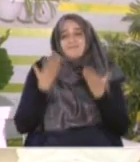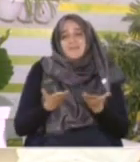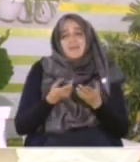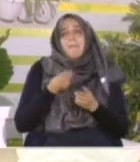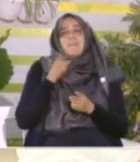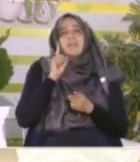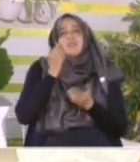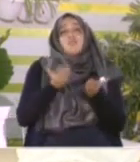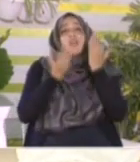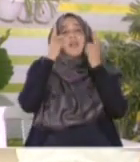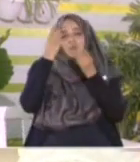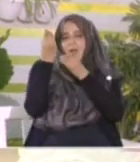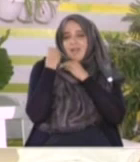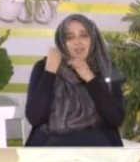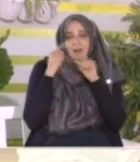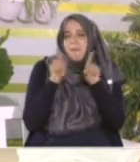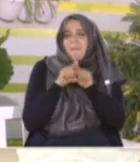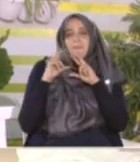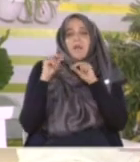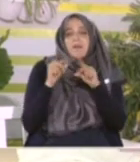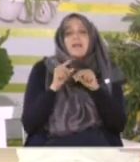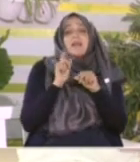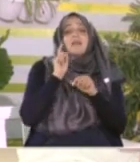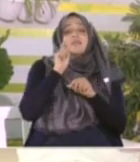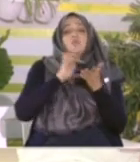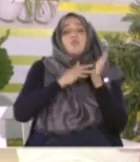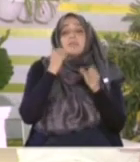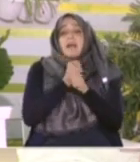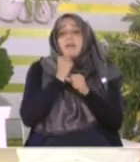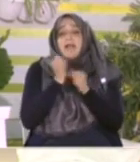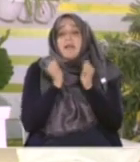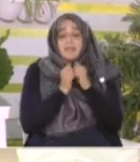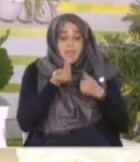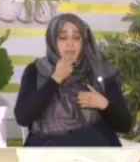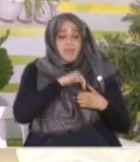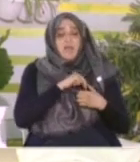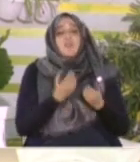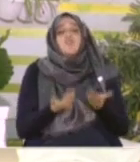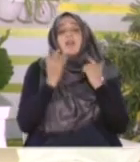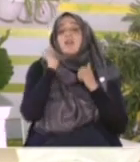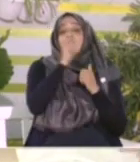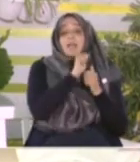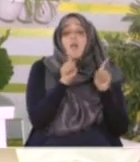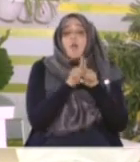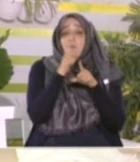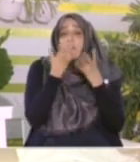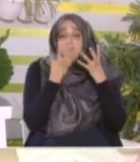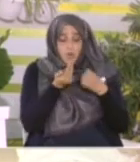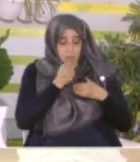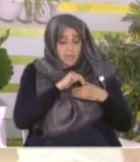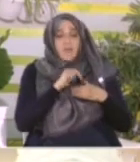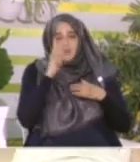سأولان يتقبل الأجر منهم إنما الأعمال بالنيات وإنما لكل من المنوان وأن يسر لهم أداء هذه